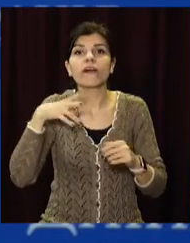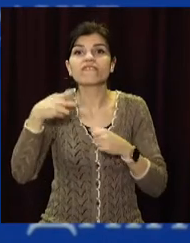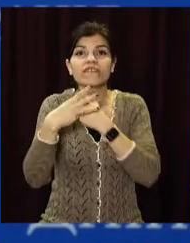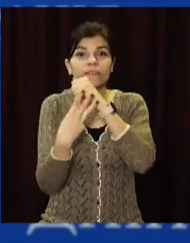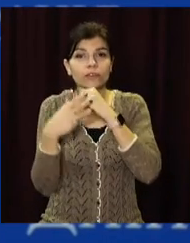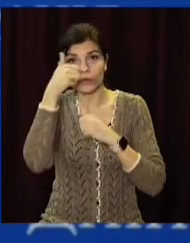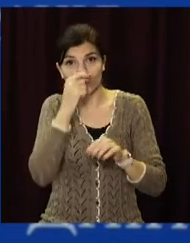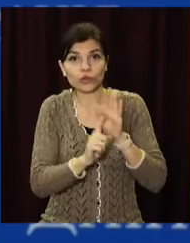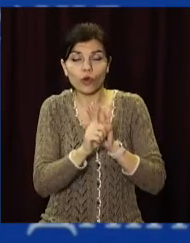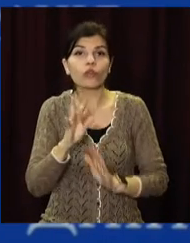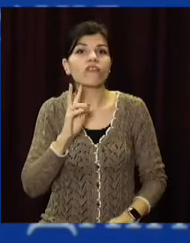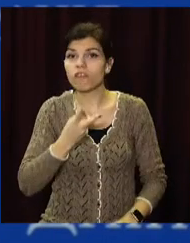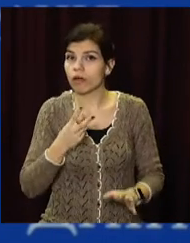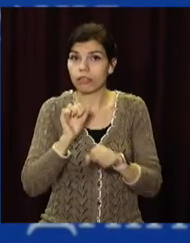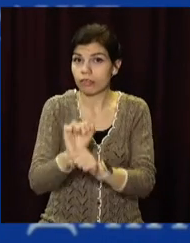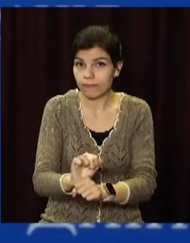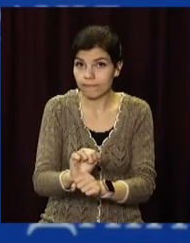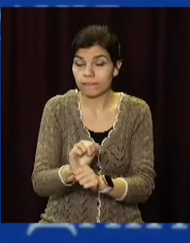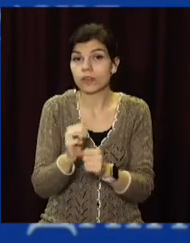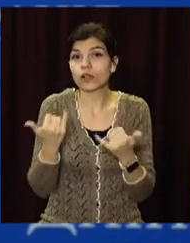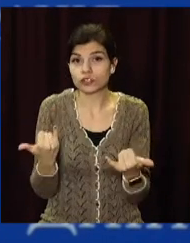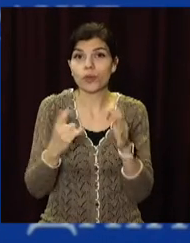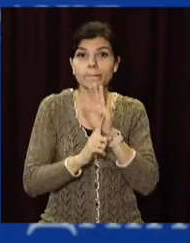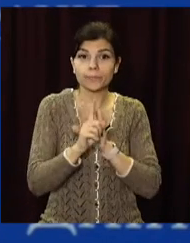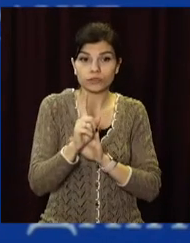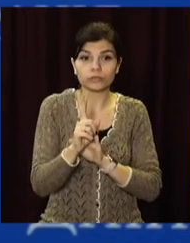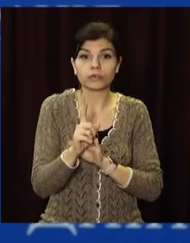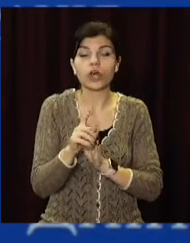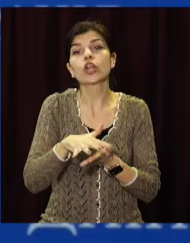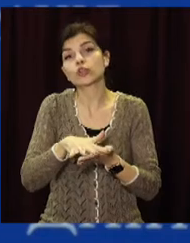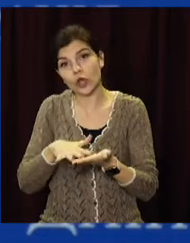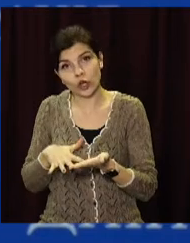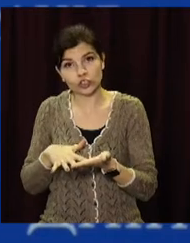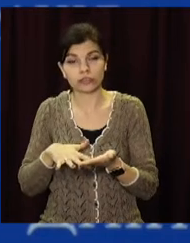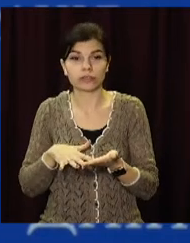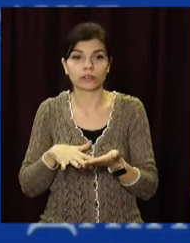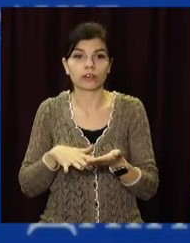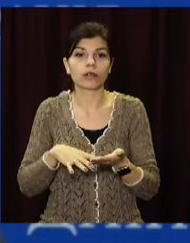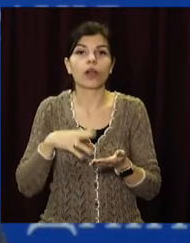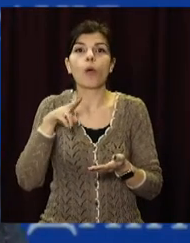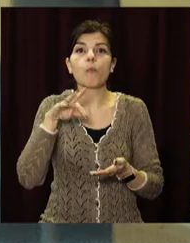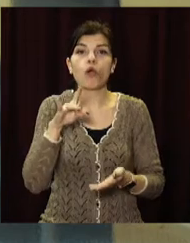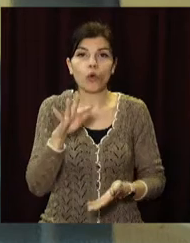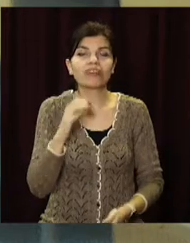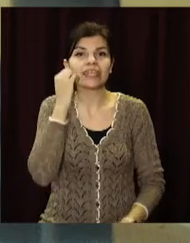році, два роки не рухався, от зараз ми починаємо далі. Це старий кодак і покров.